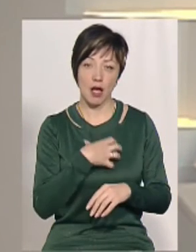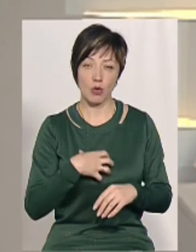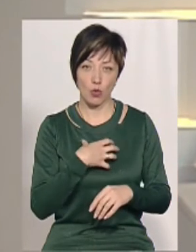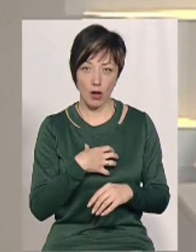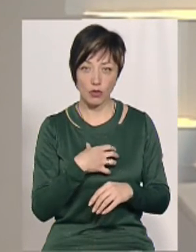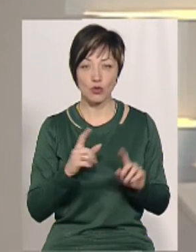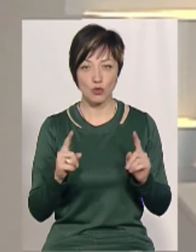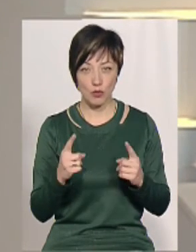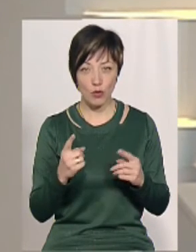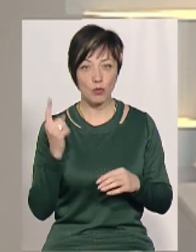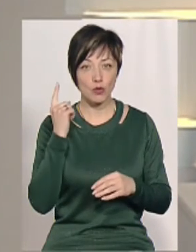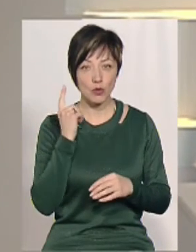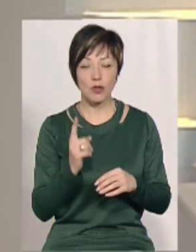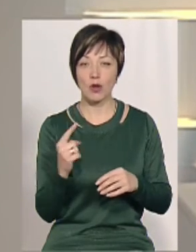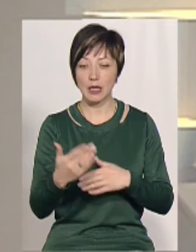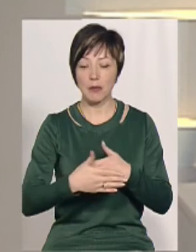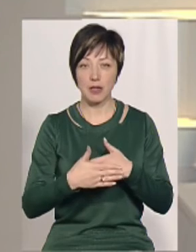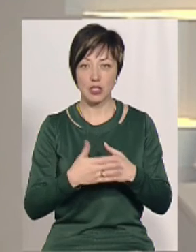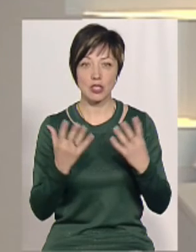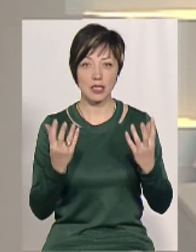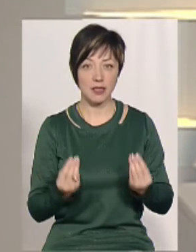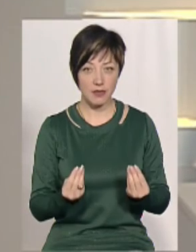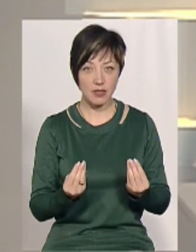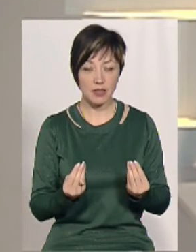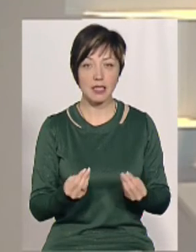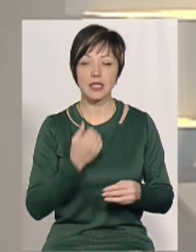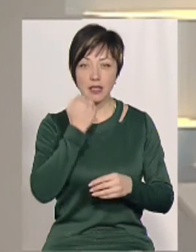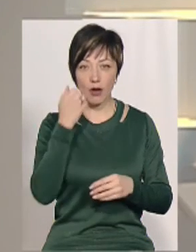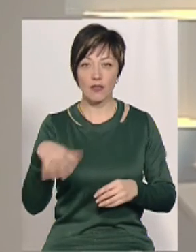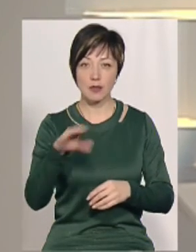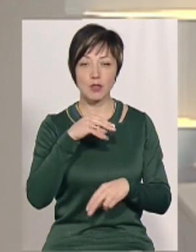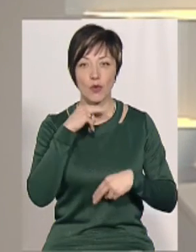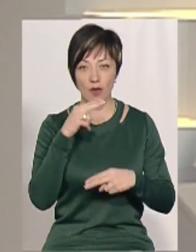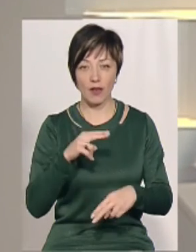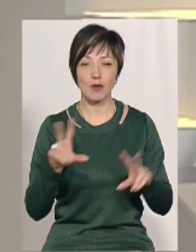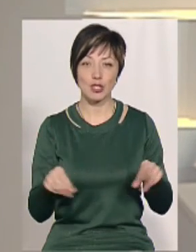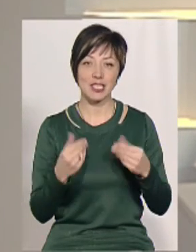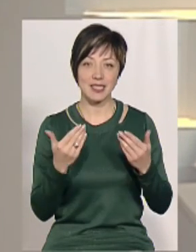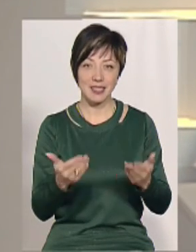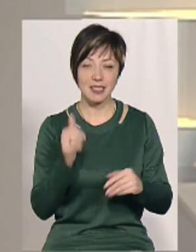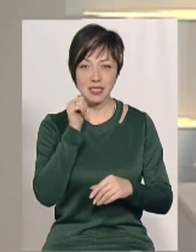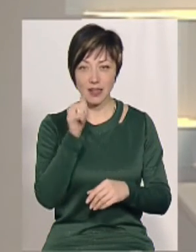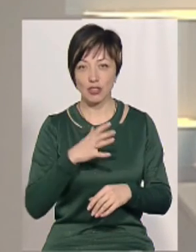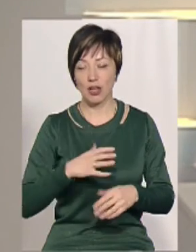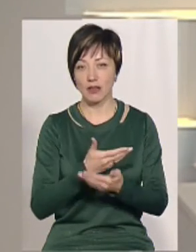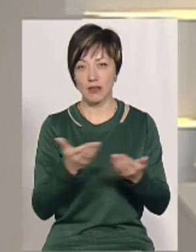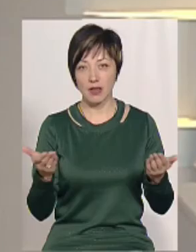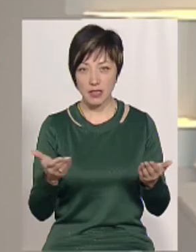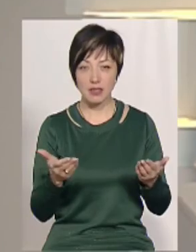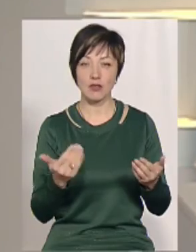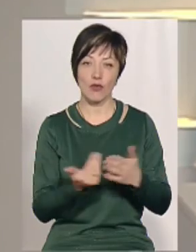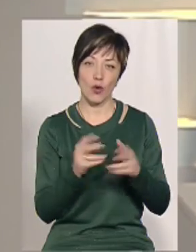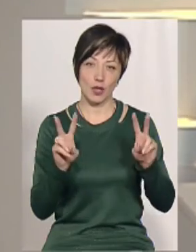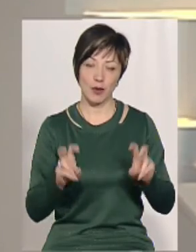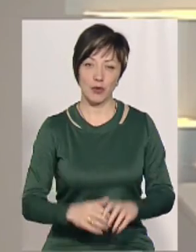актуальною. Чому? Почуєте в один з найближчих днів. Дякую всім за увагу, нехай щастить. Завтра чекатиму оцій же